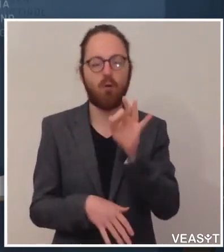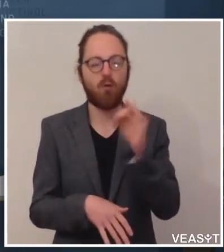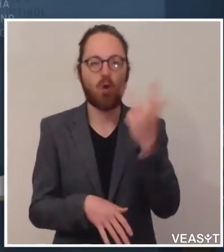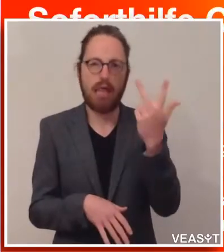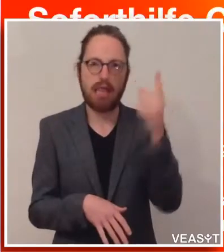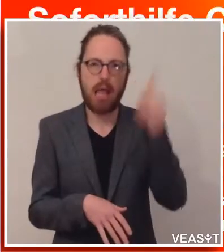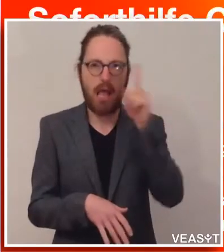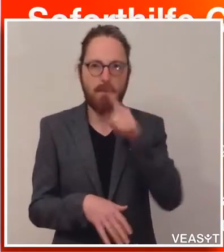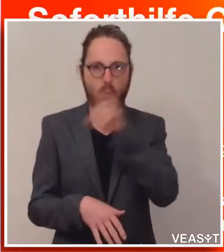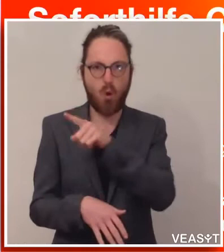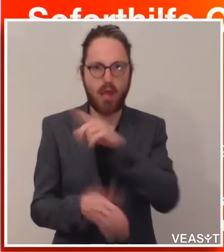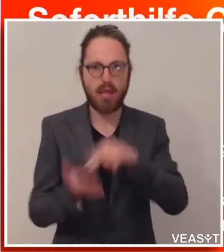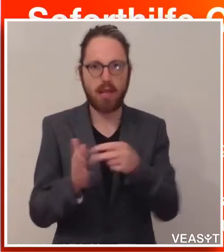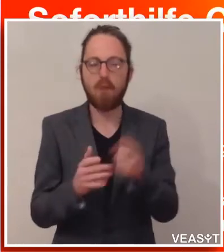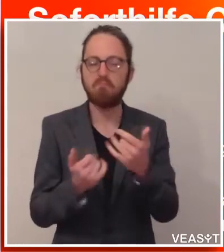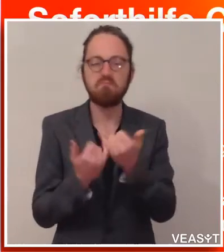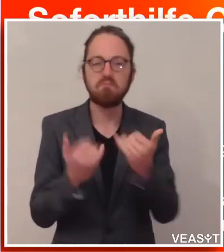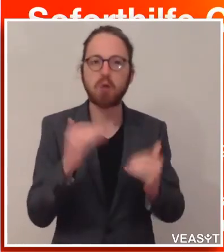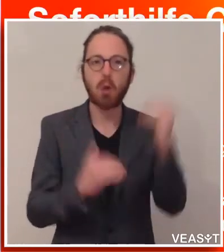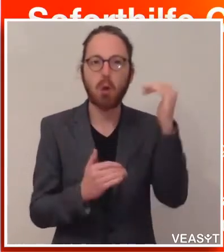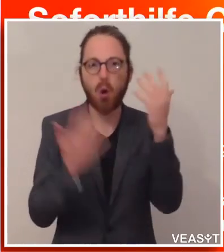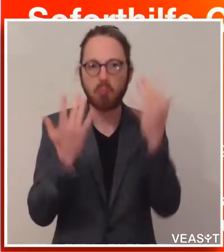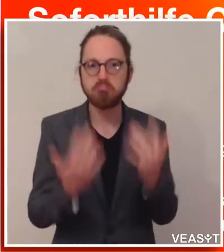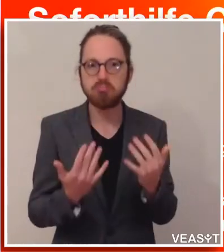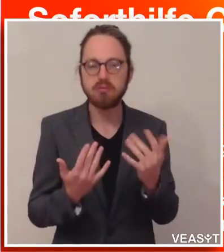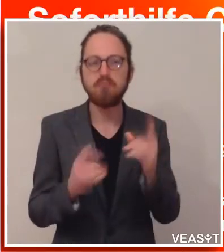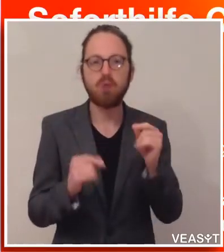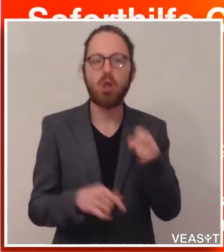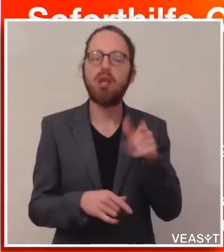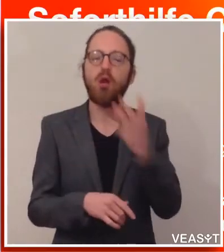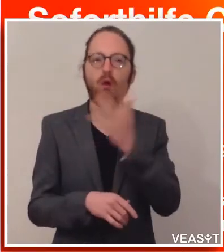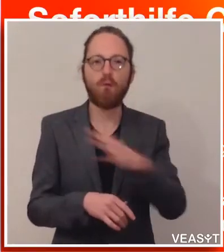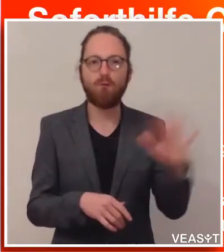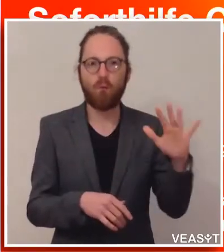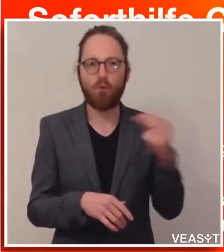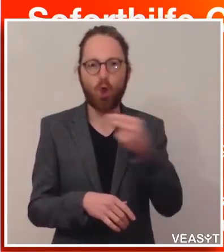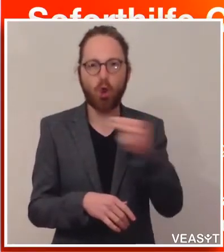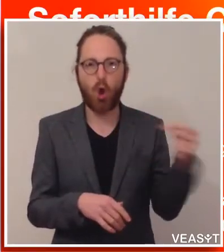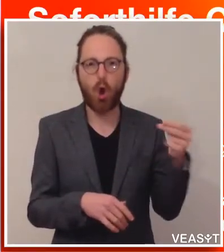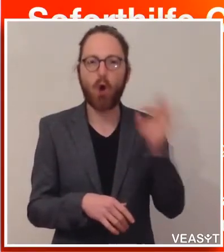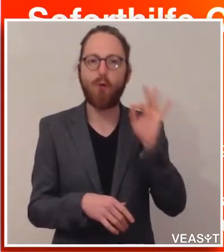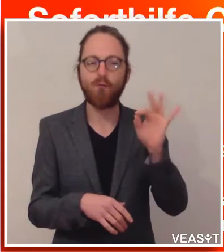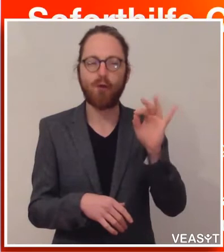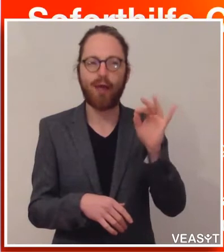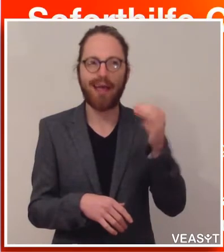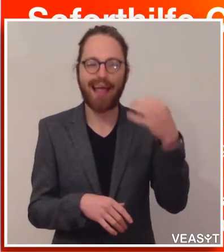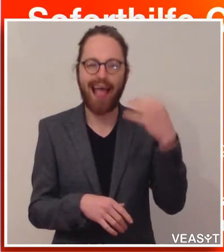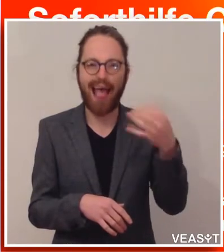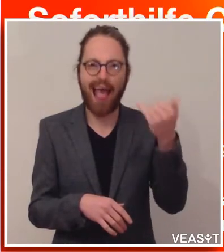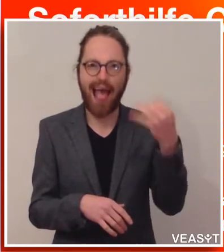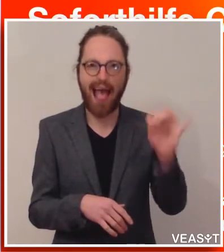hoch sind die Beträge? Es sind 500 Euro für den Einzelnen, zusätzlich 100 Euro pro